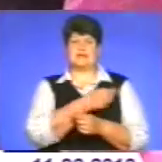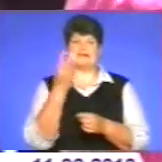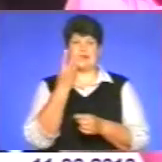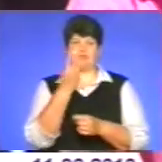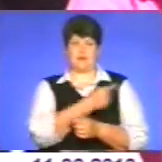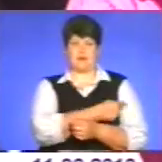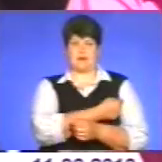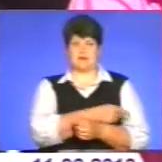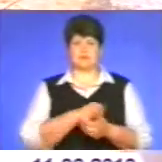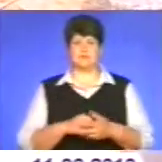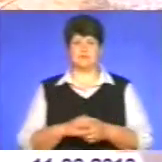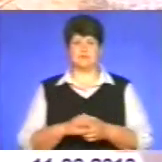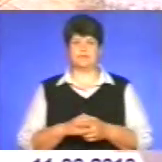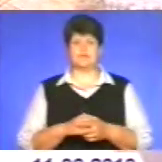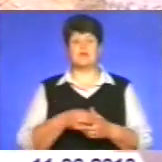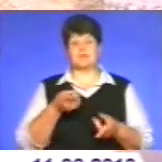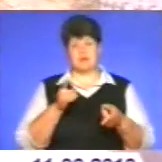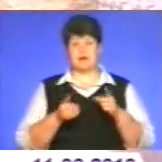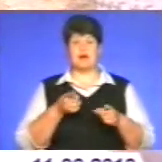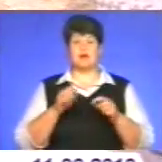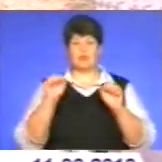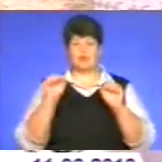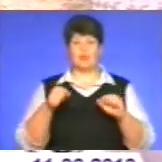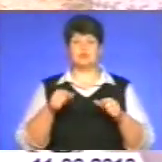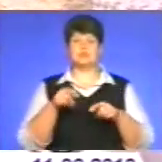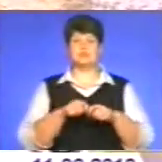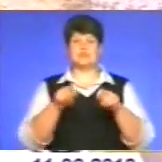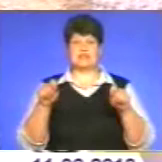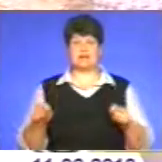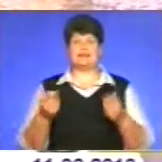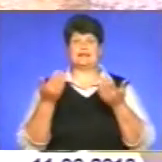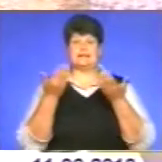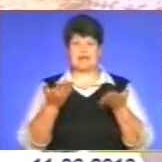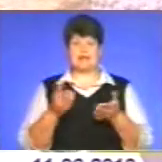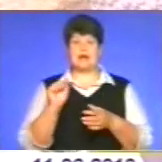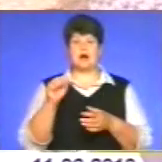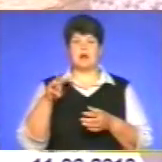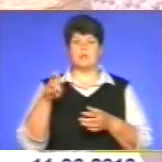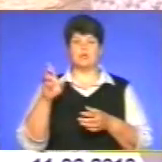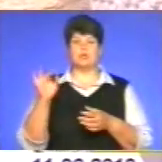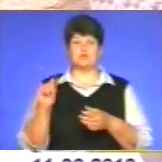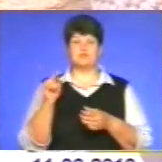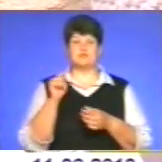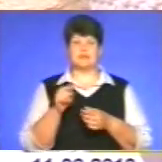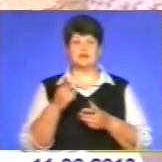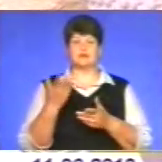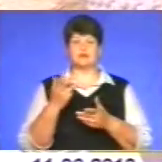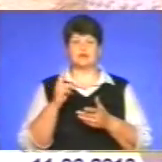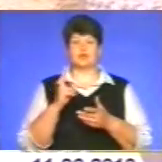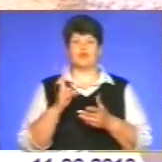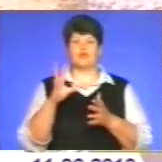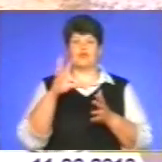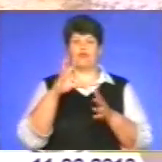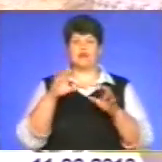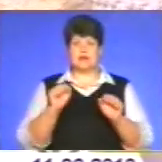міської лікарні. Ми реально можемо відкривати такі амбулаторії тільки тих приміщень, які власністю міської ради. Тому